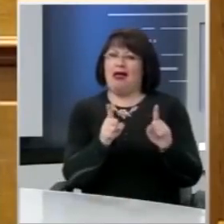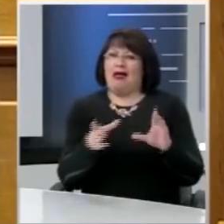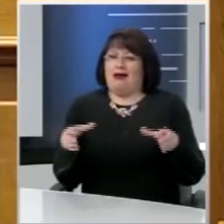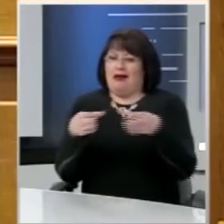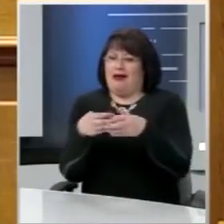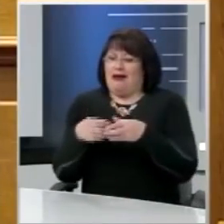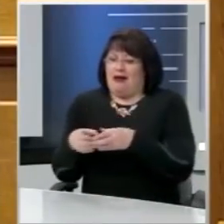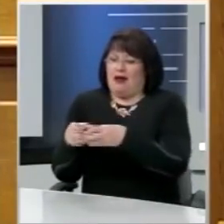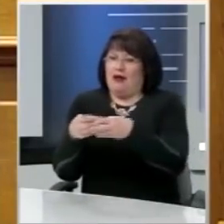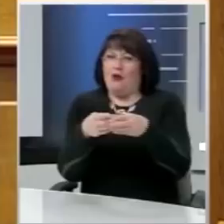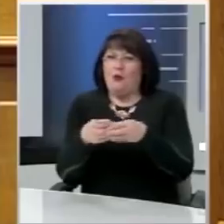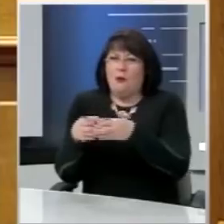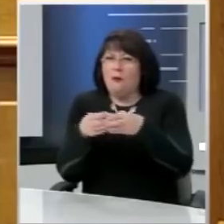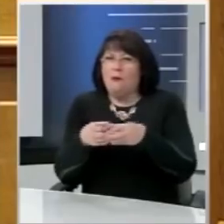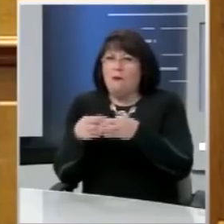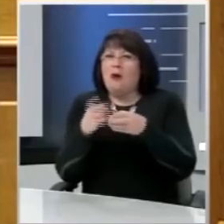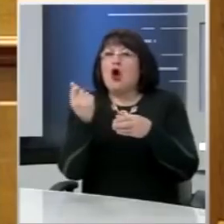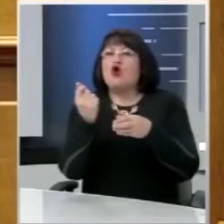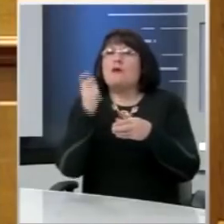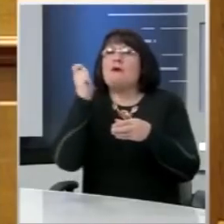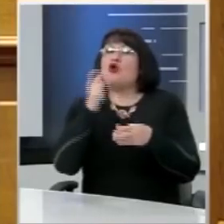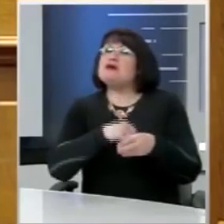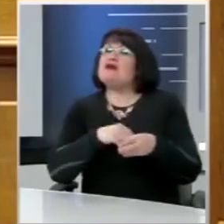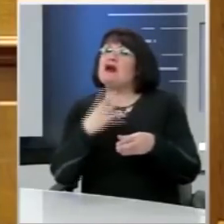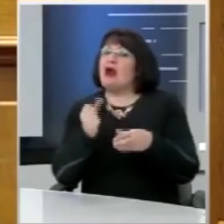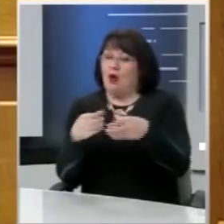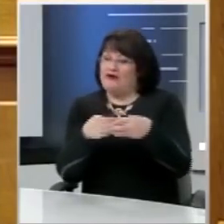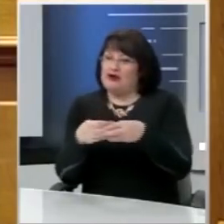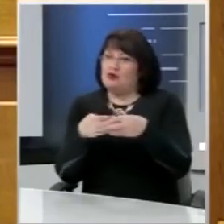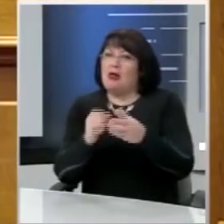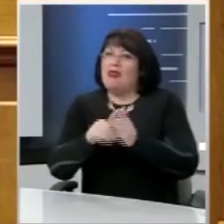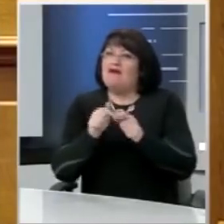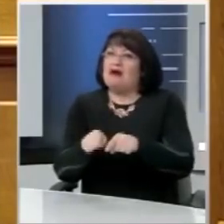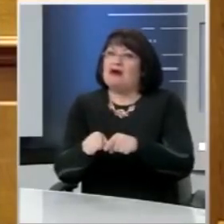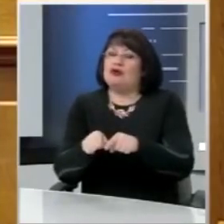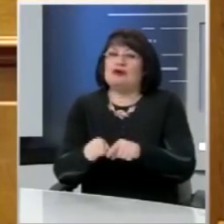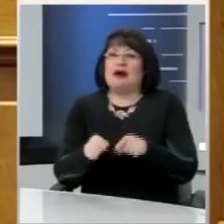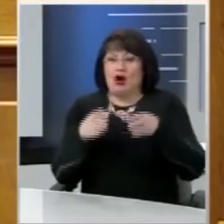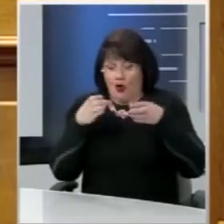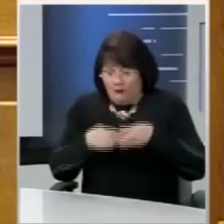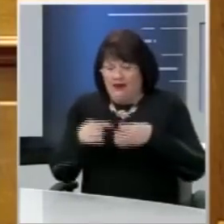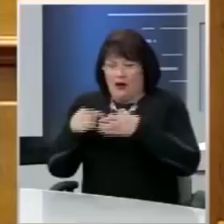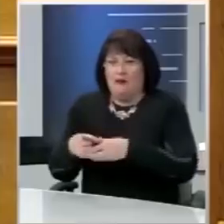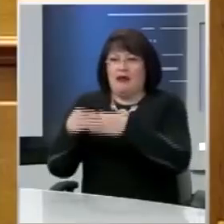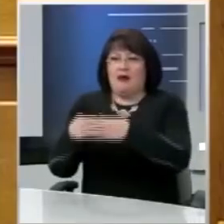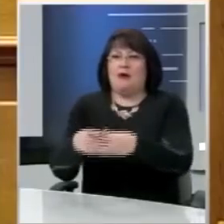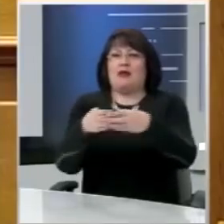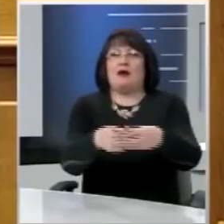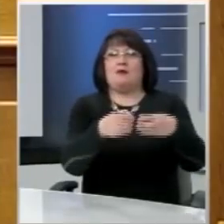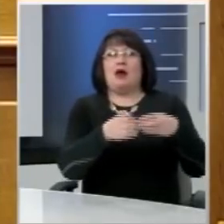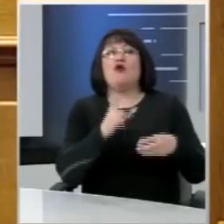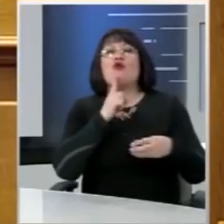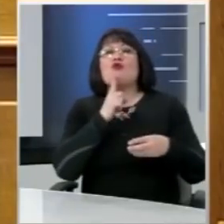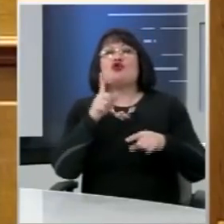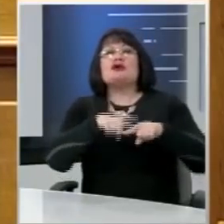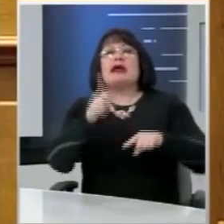οικονομικών ή αν θέλετε κυρίως πολιτικών συμφερόντων. Γιατί η ταξική διάρθρωση, έτσι όπως υπάρχει στην